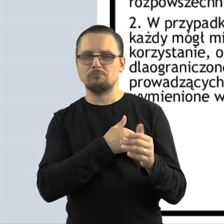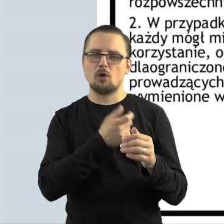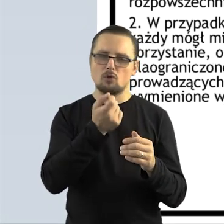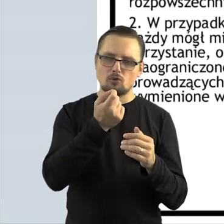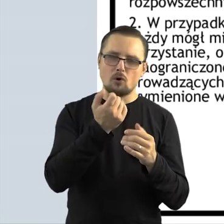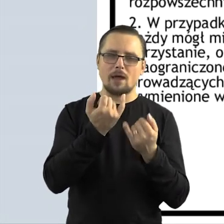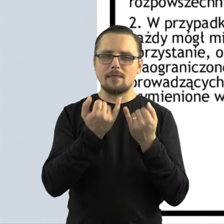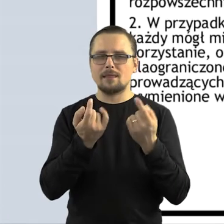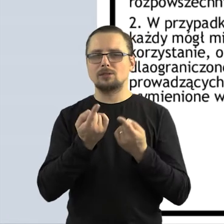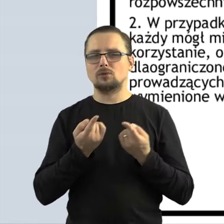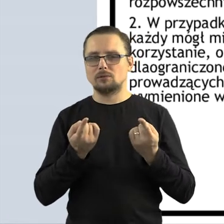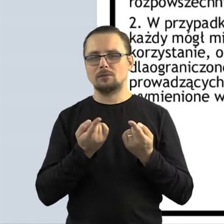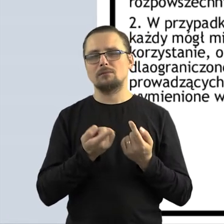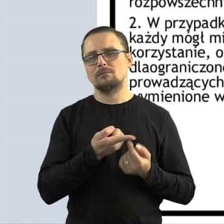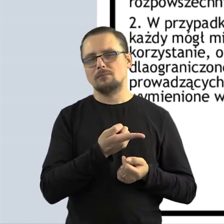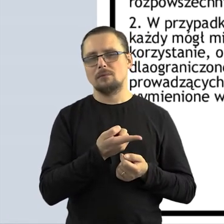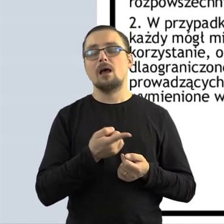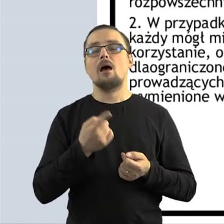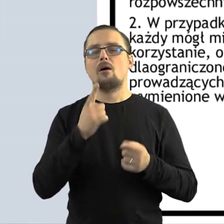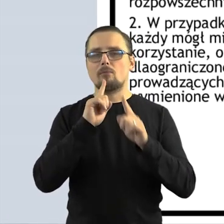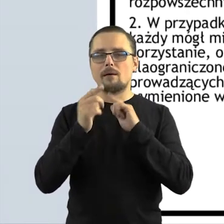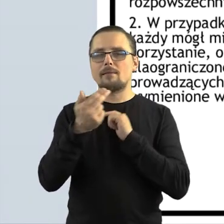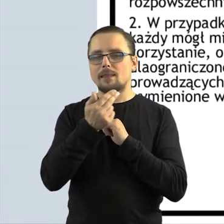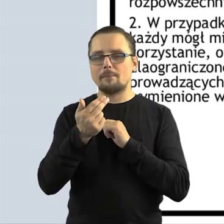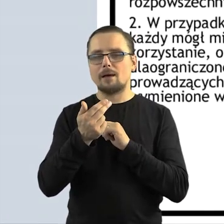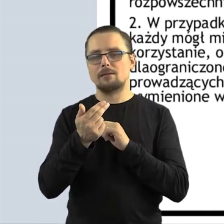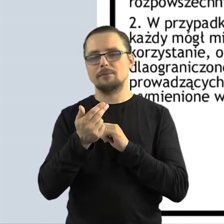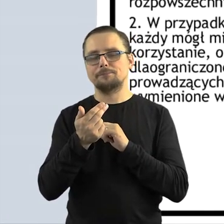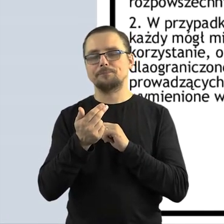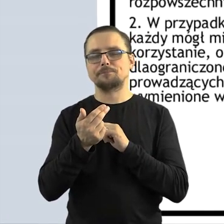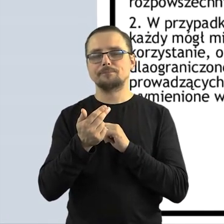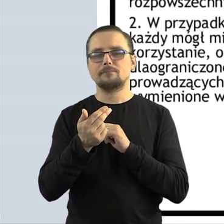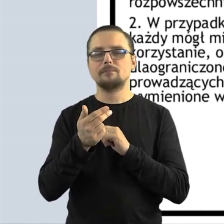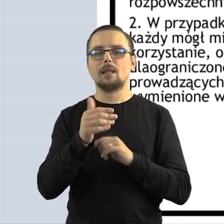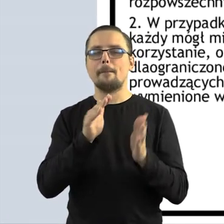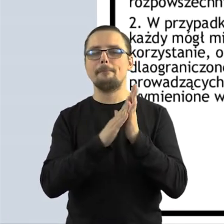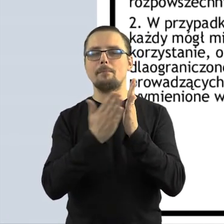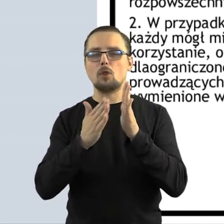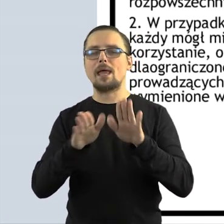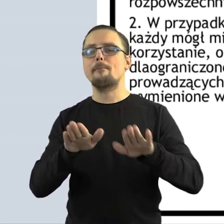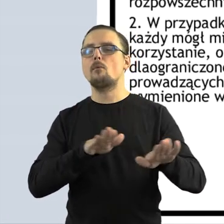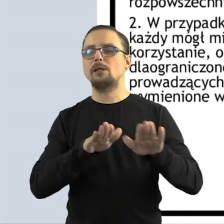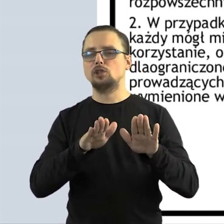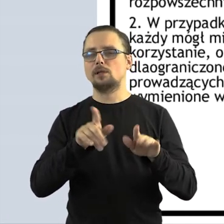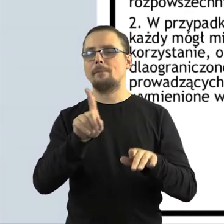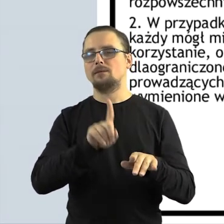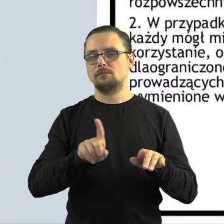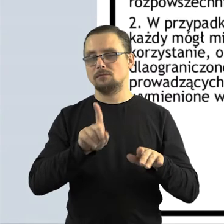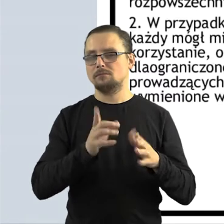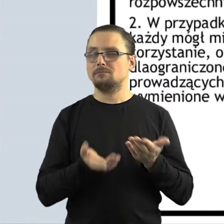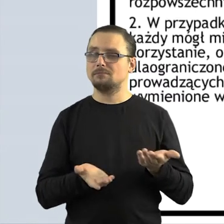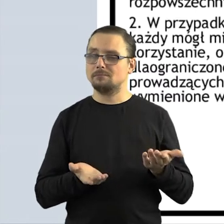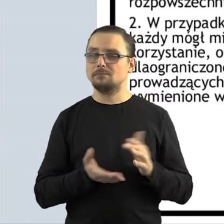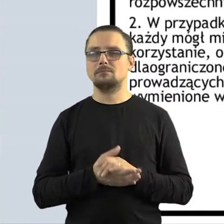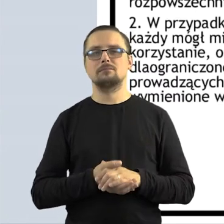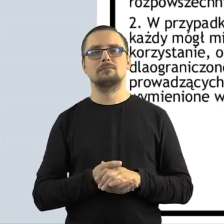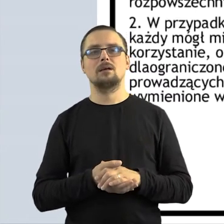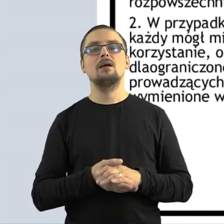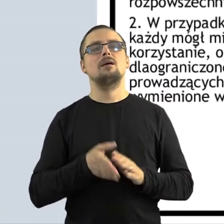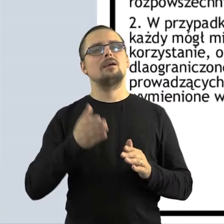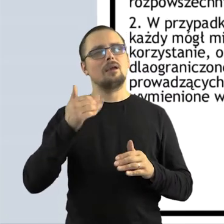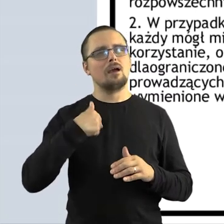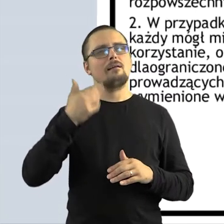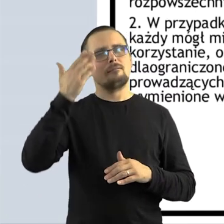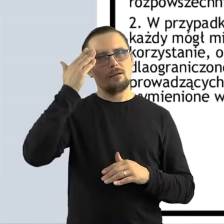wyglądała trochę inaczej, ale rozumiem, że w większości mówimy o bibliotekach publicznych. i tutaj niestety Państwo, nieważne jak ważną